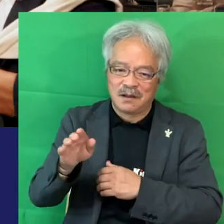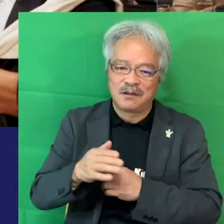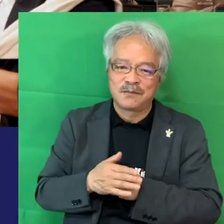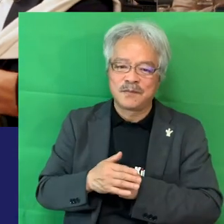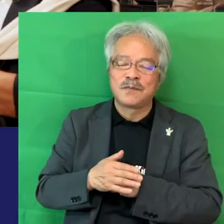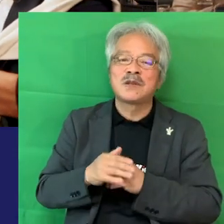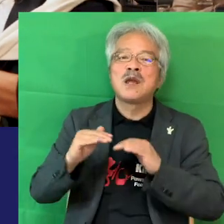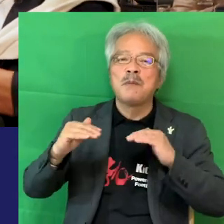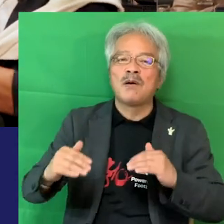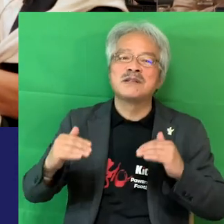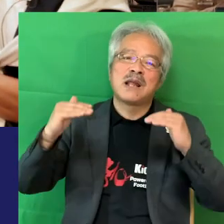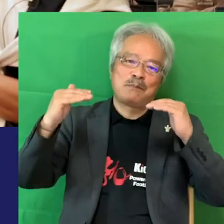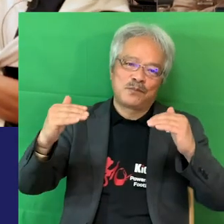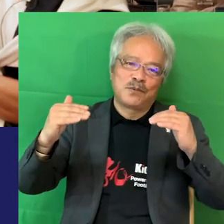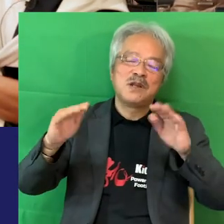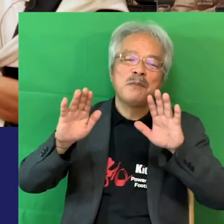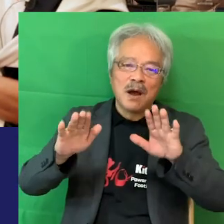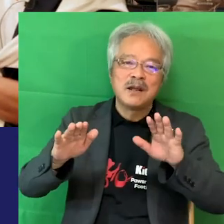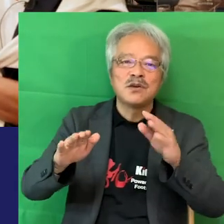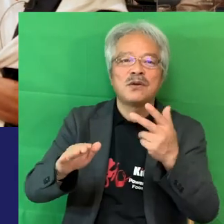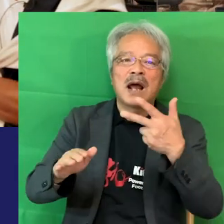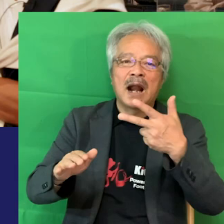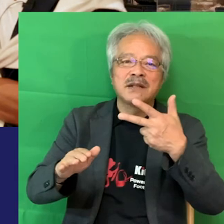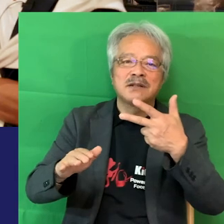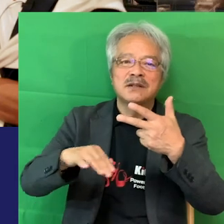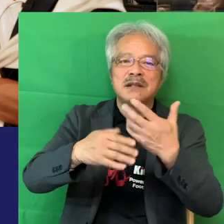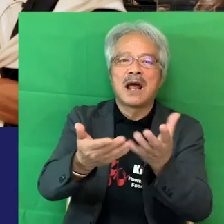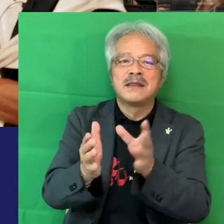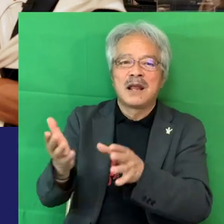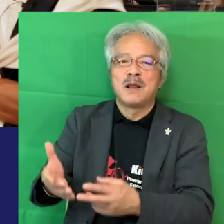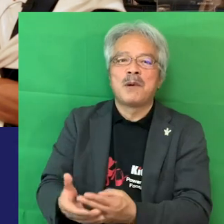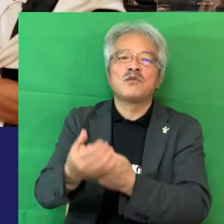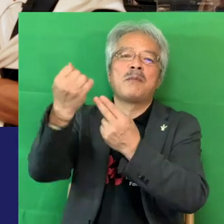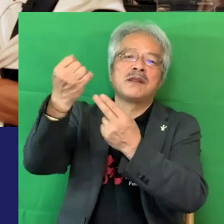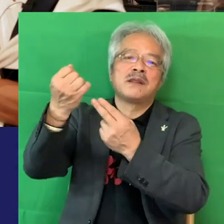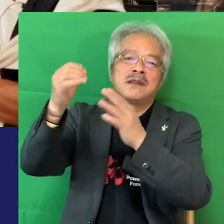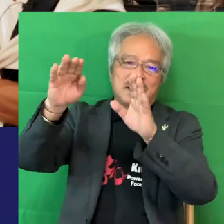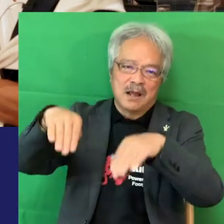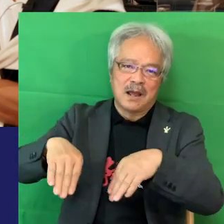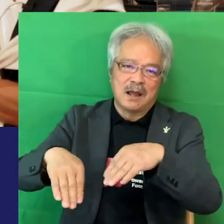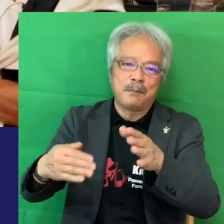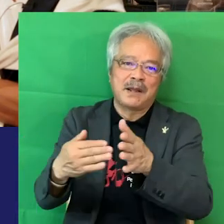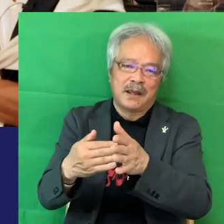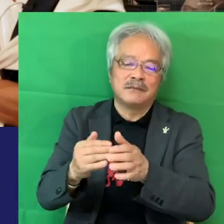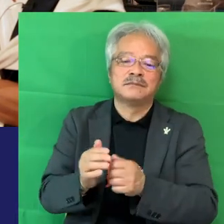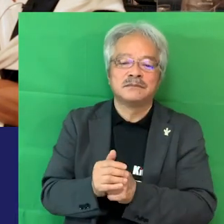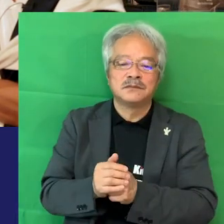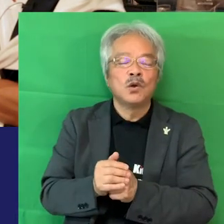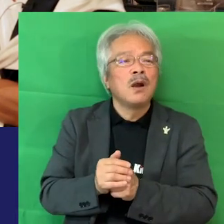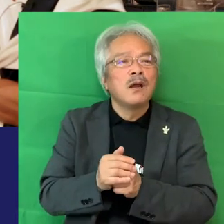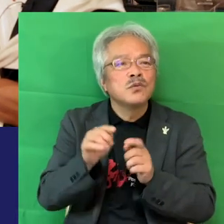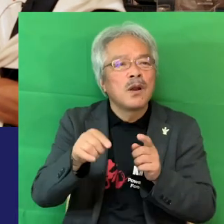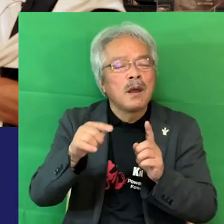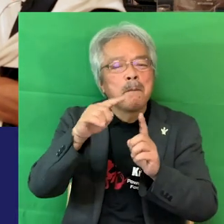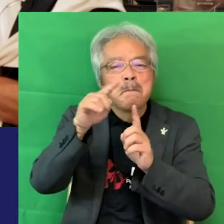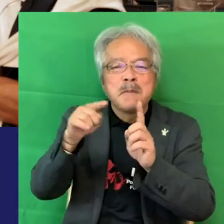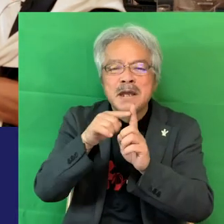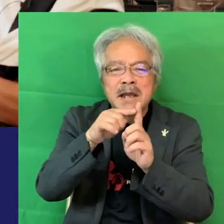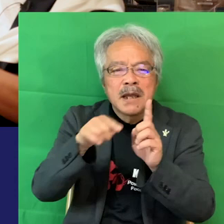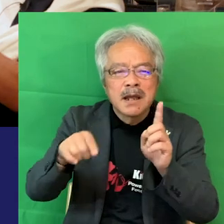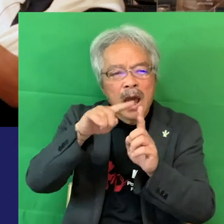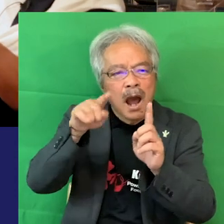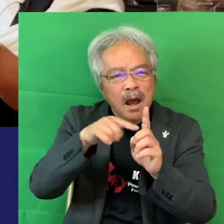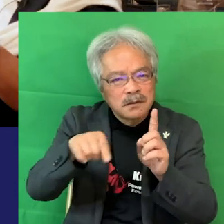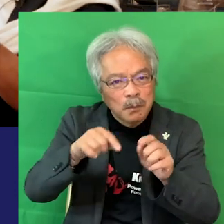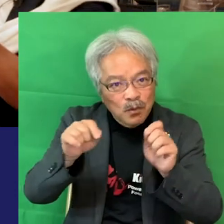ここは今ステップの段階ですちょっと待ってこういうのってPRが重要でしょPRというのとPR発信知ってもらう